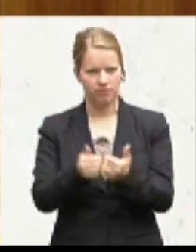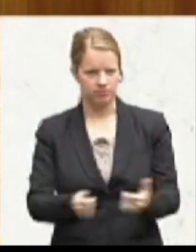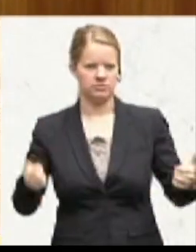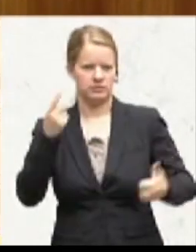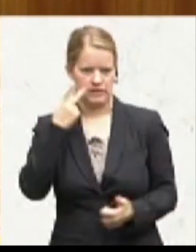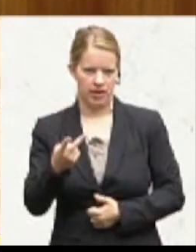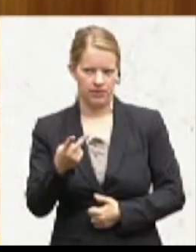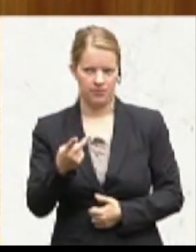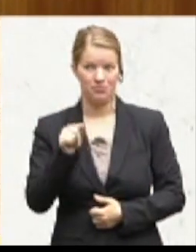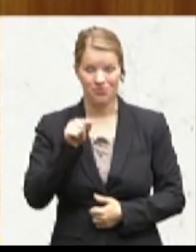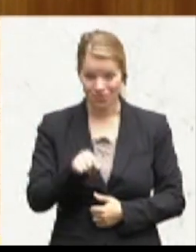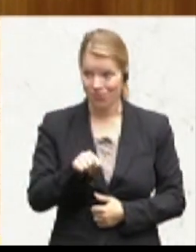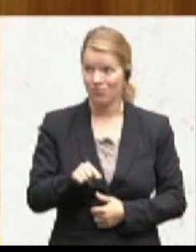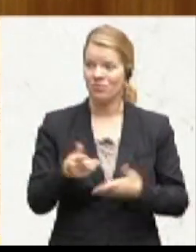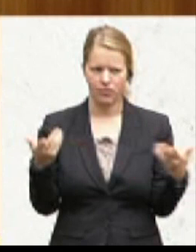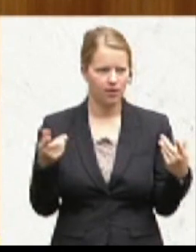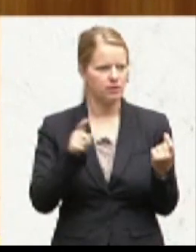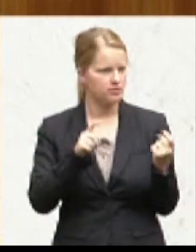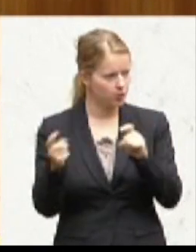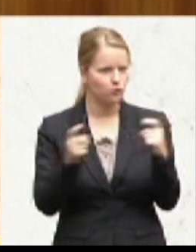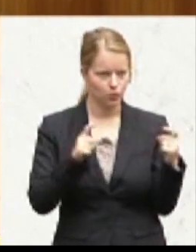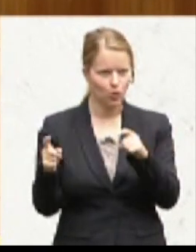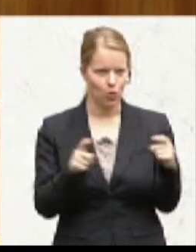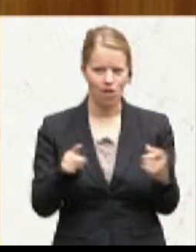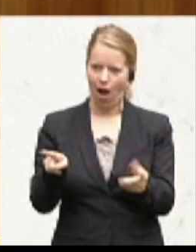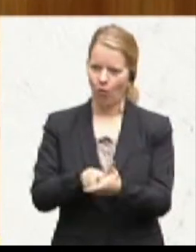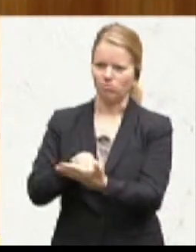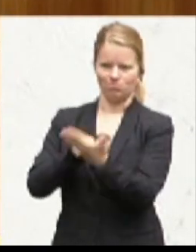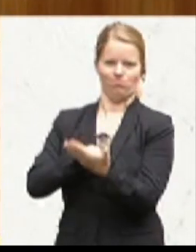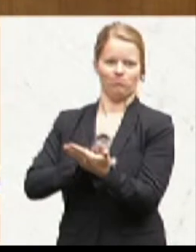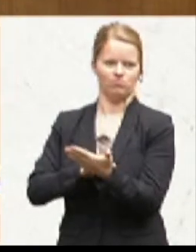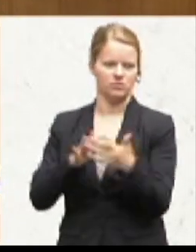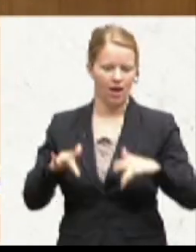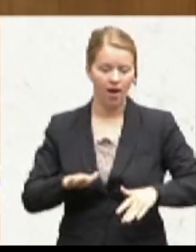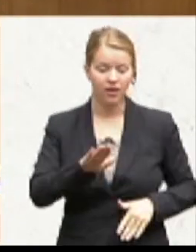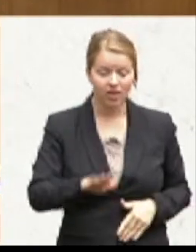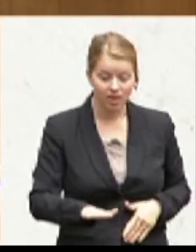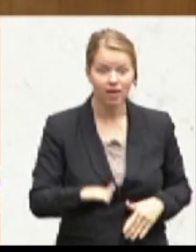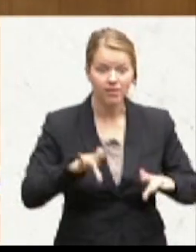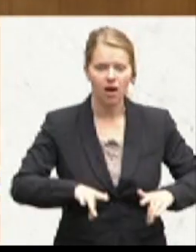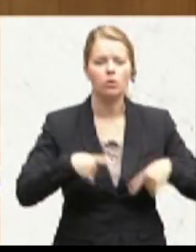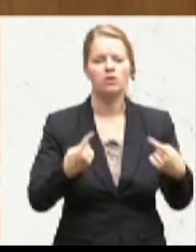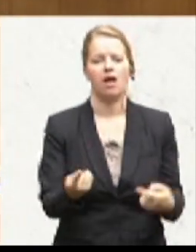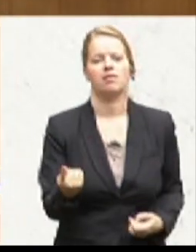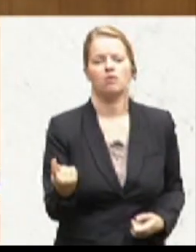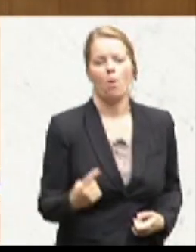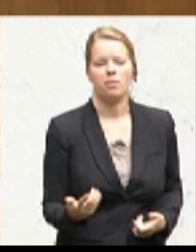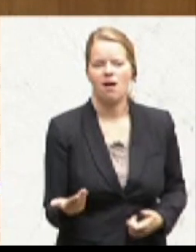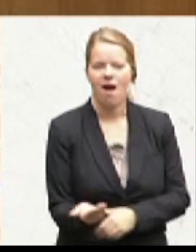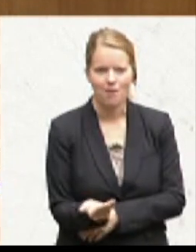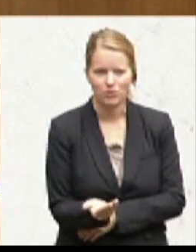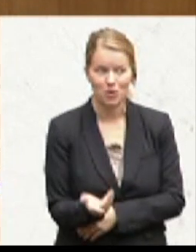auch noch eines, dass Kinder generell zu Armut führen, dass unsere Familienförderung in der Art und Weise, wie wir sie heute haben, offensichtlich nicht